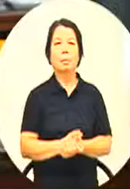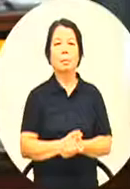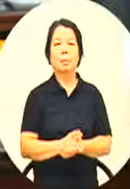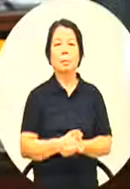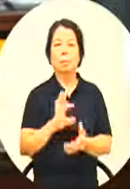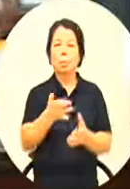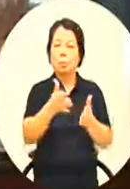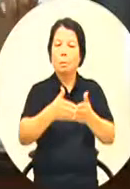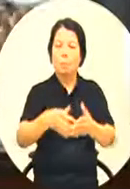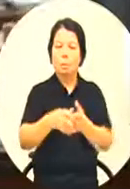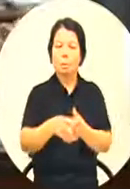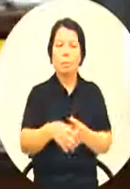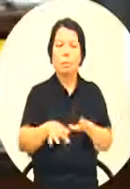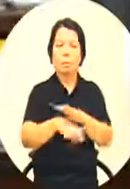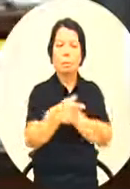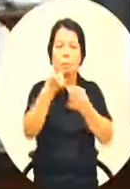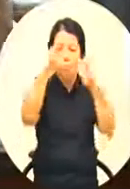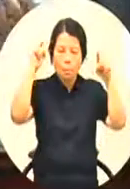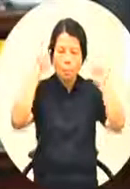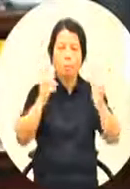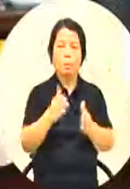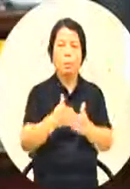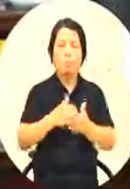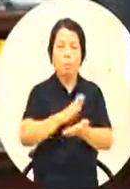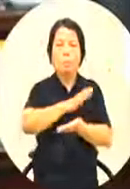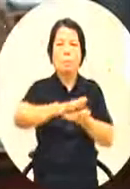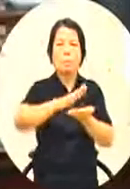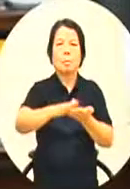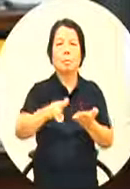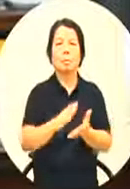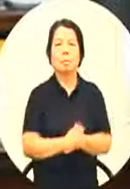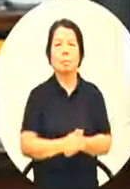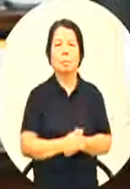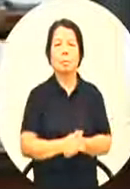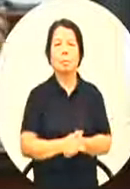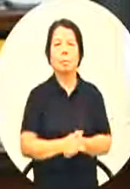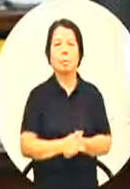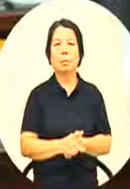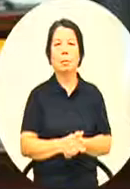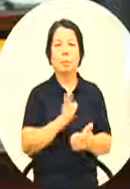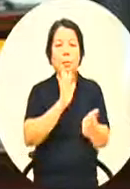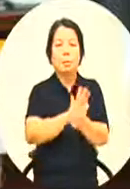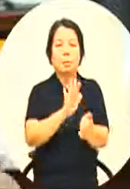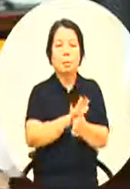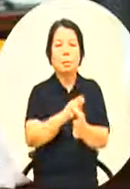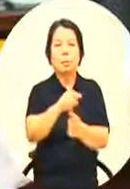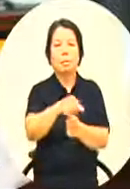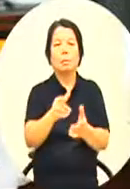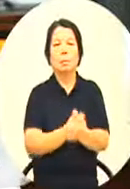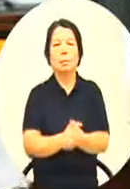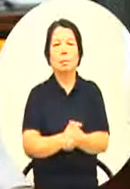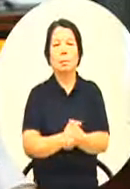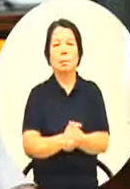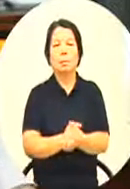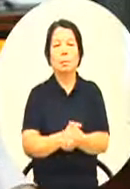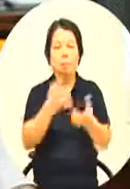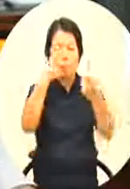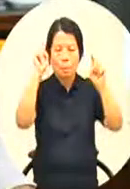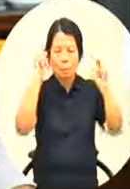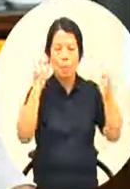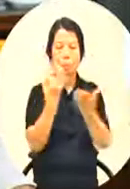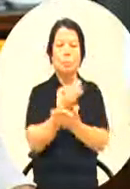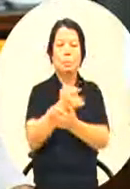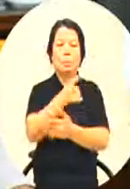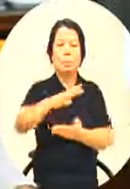为什么有空大就是为了解救或解除这些所谓的大学不足的压力